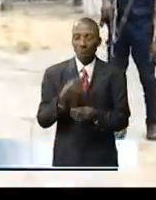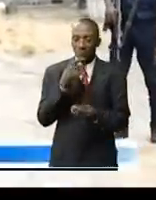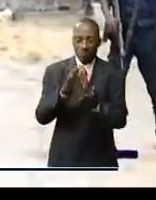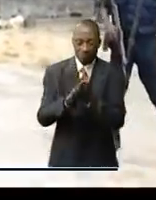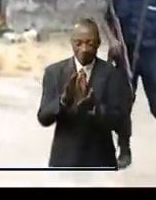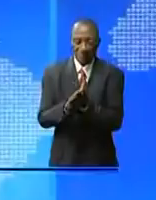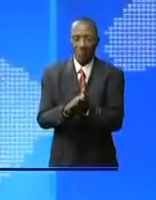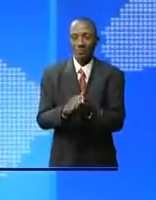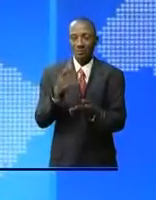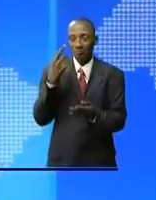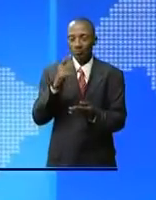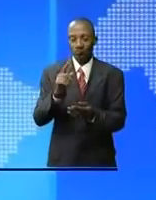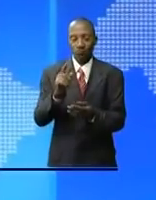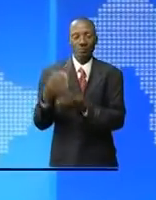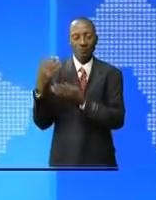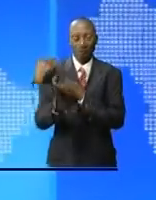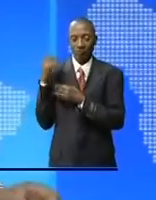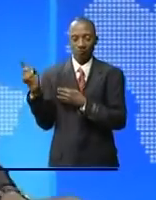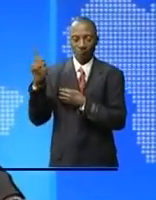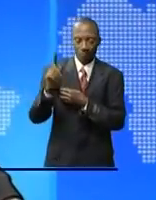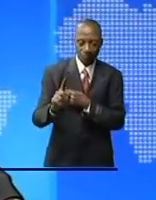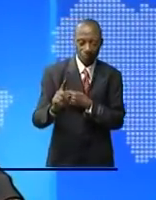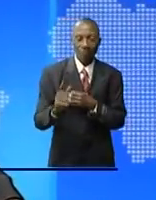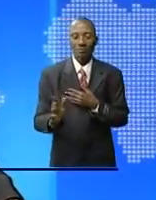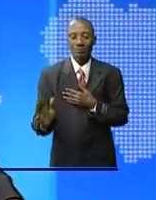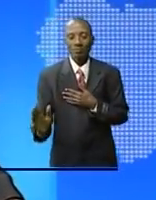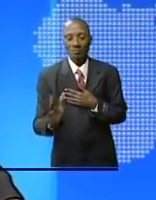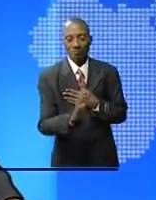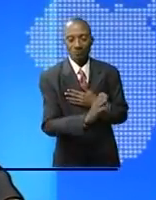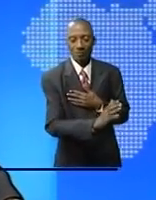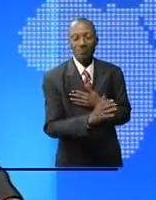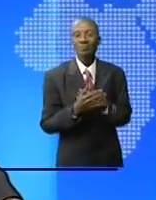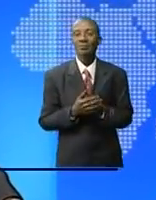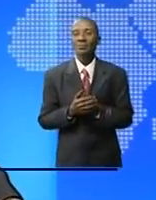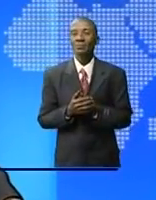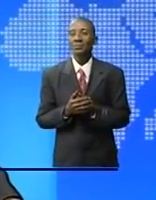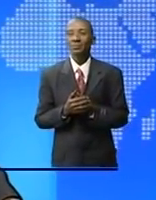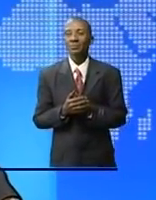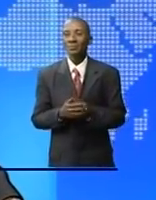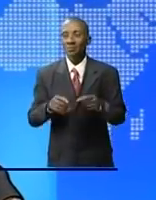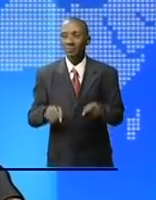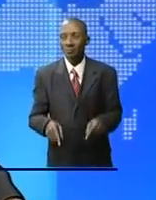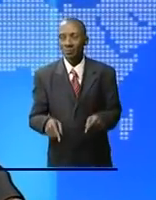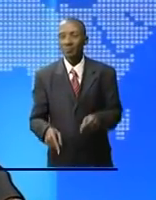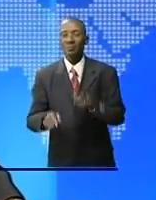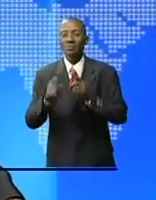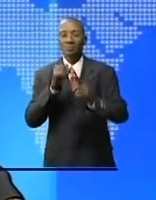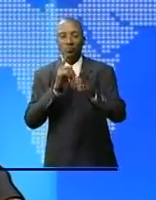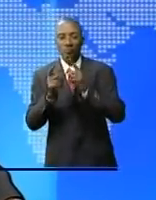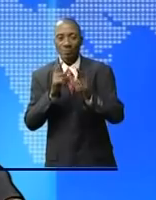patriotique La ministre déléguée en charge des personnes vivant avec handicap et autres personnes vulnérables